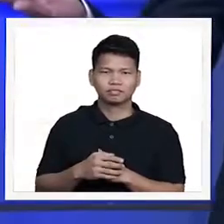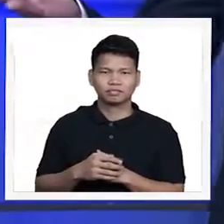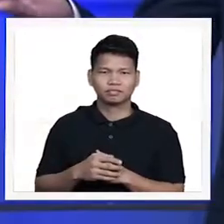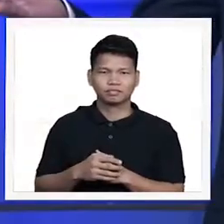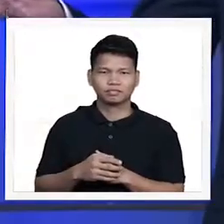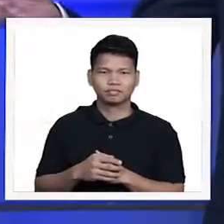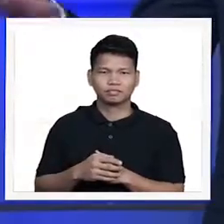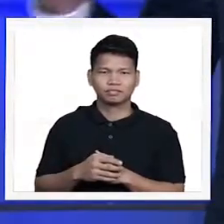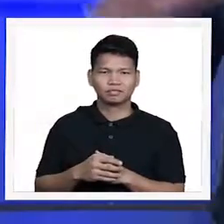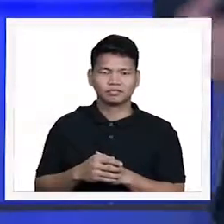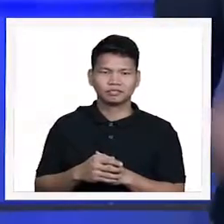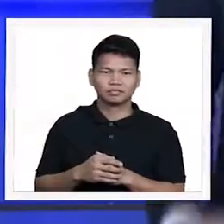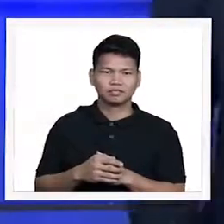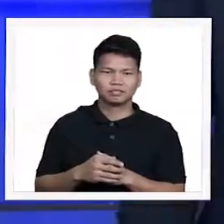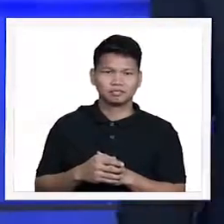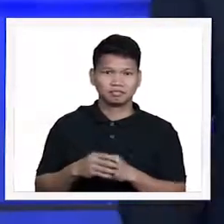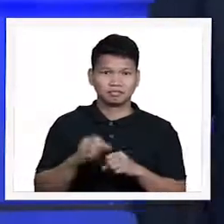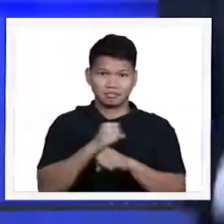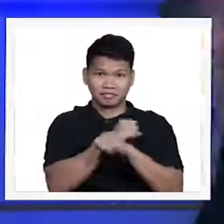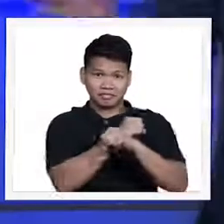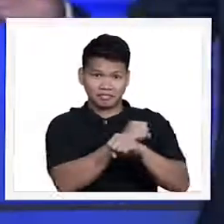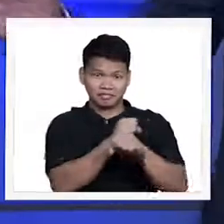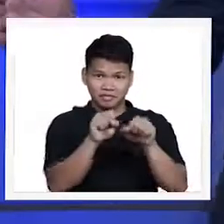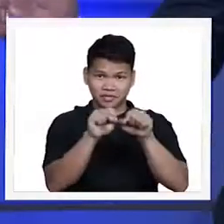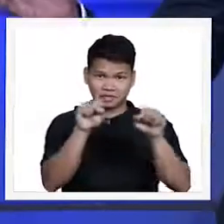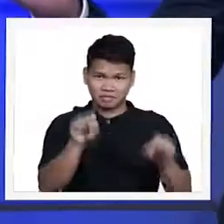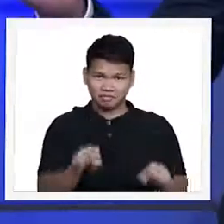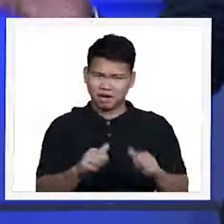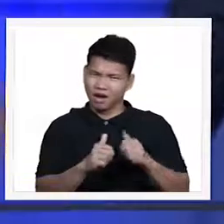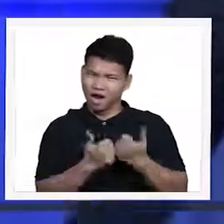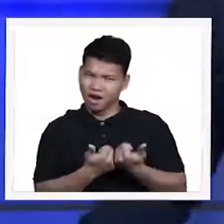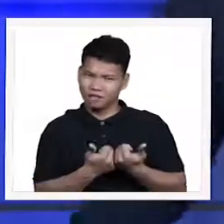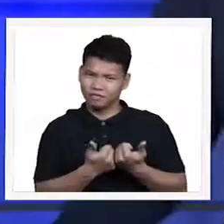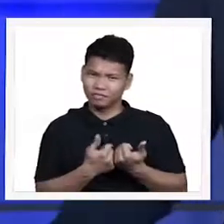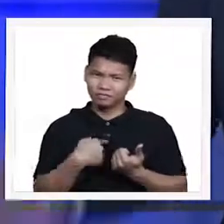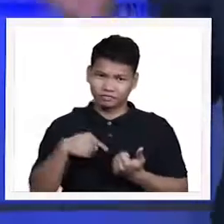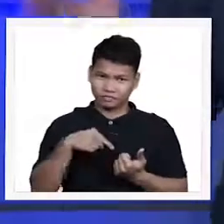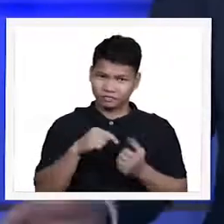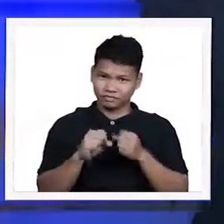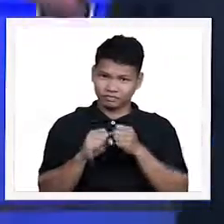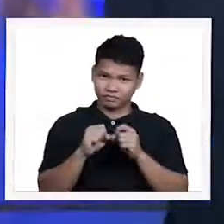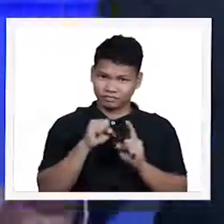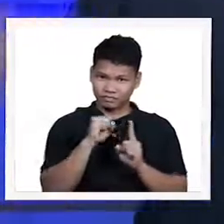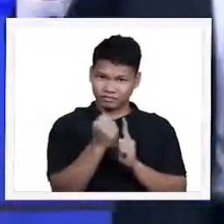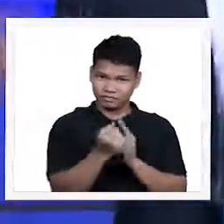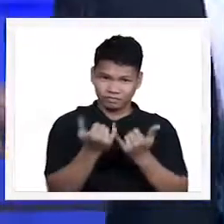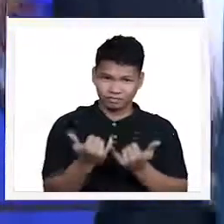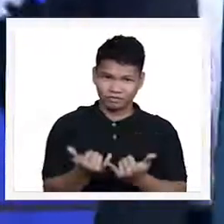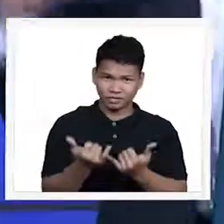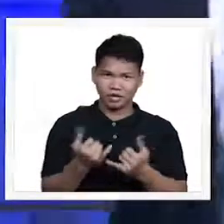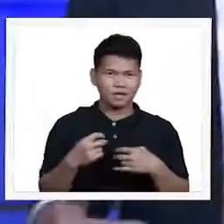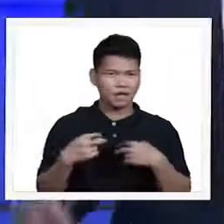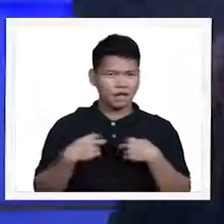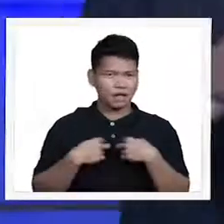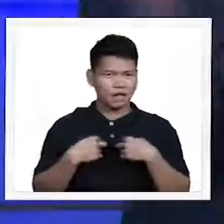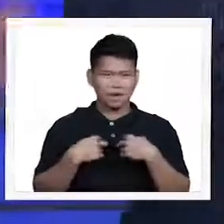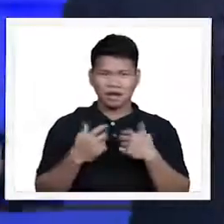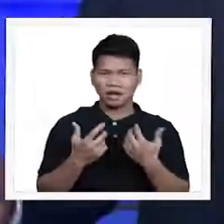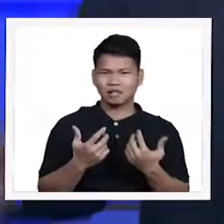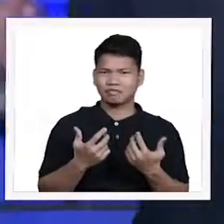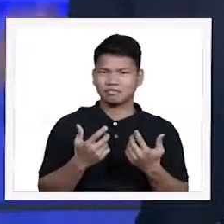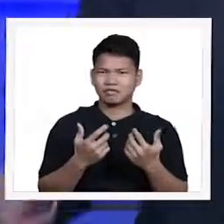kumusta naman po yung ating immune system, lalong-lalo na po sa ating panahon ngayon. Immune system is very important